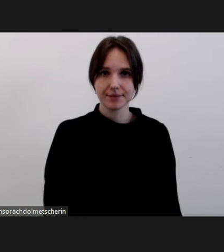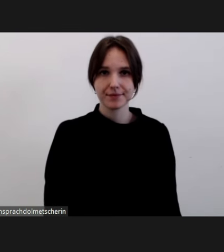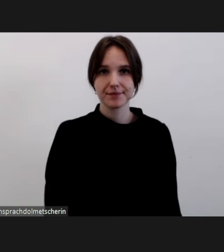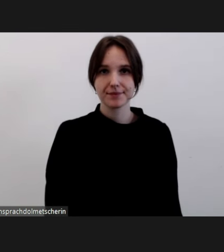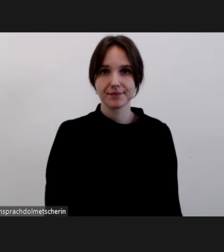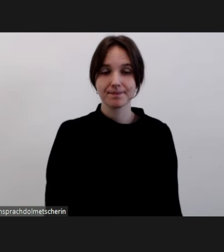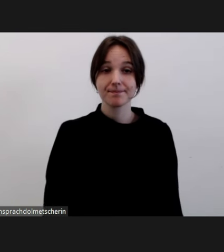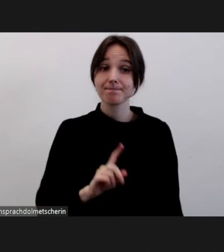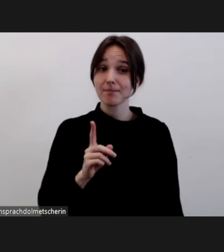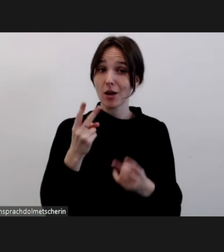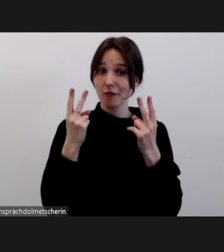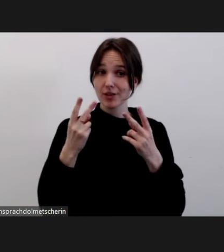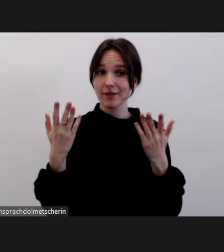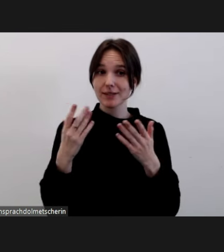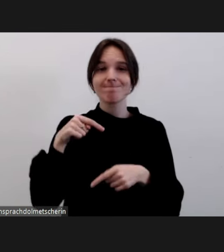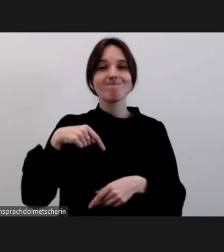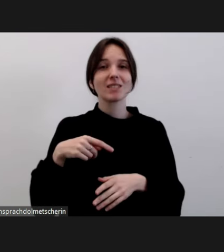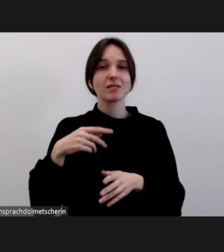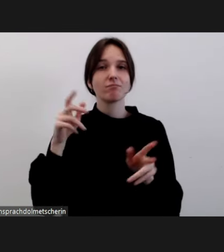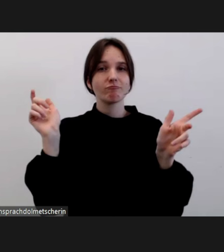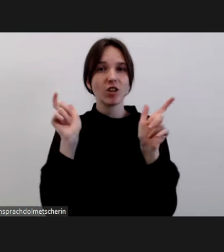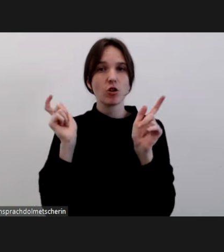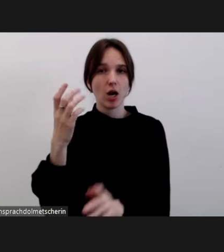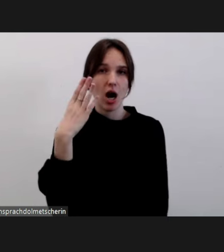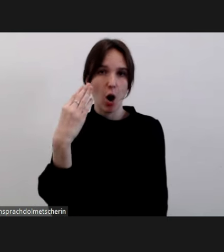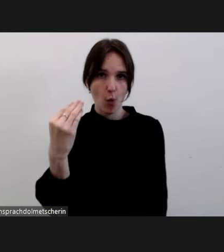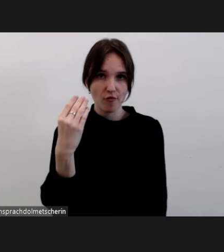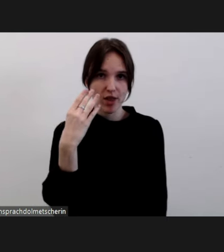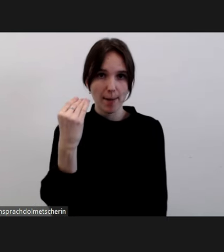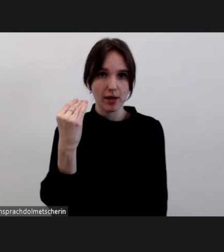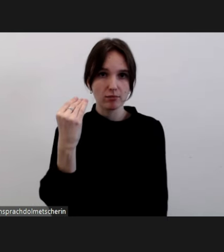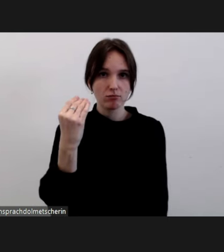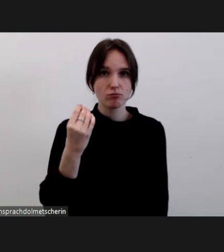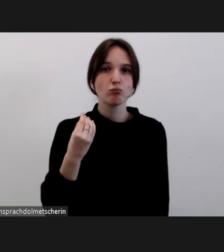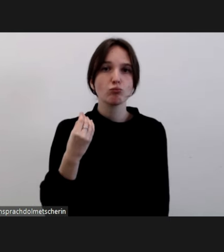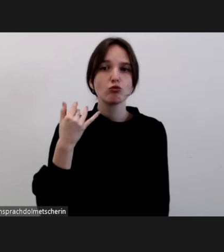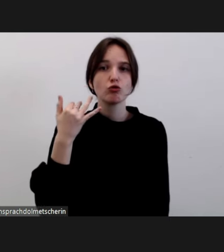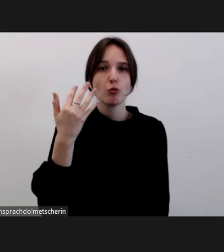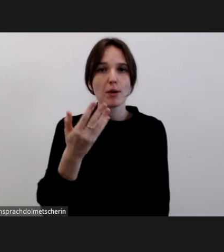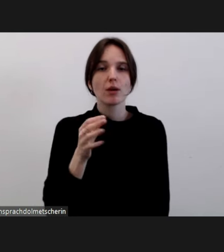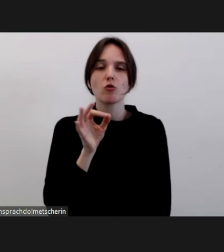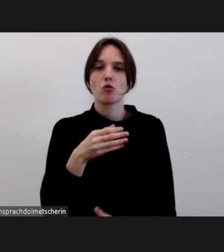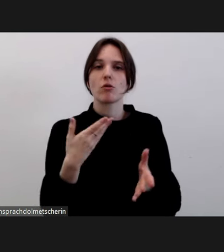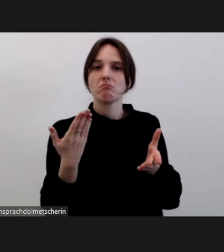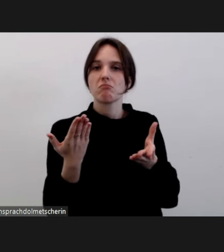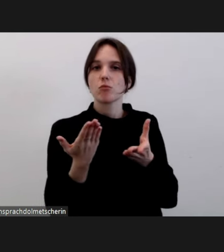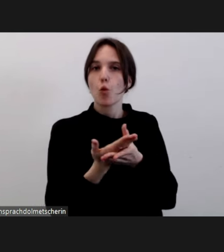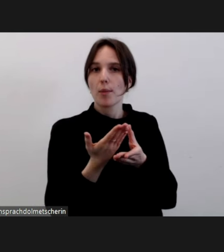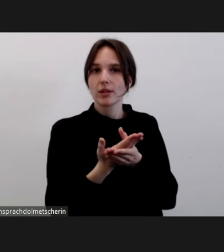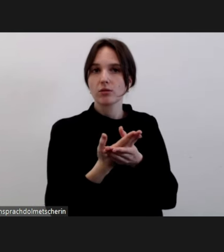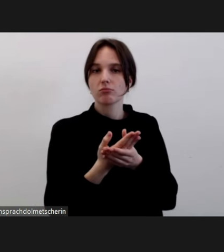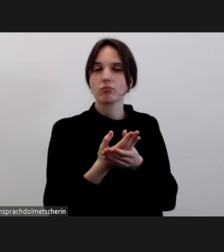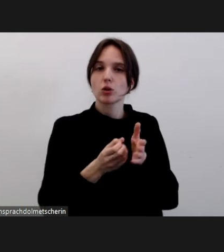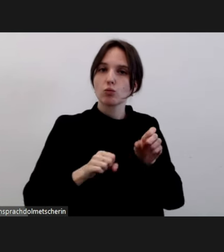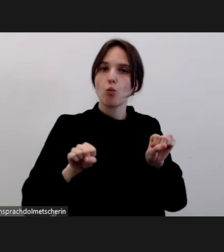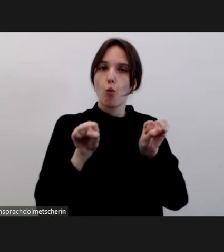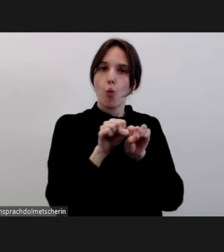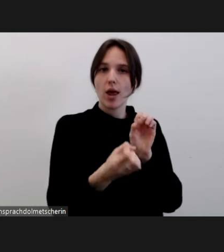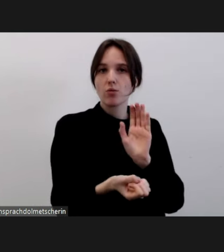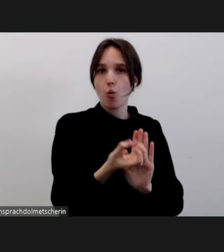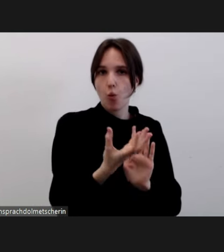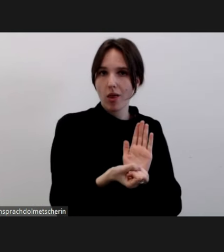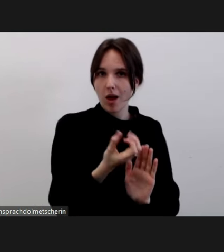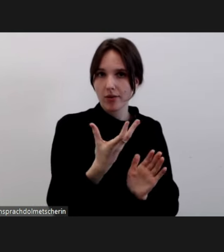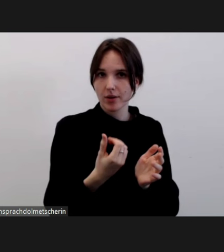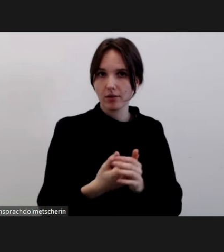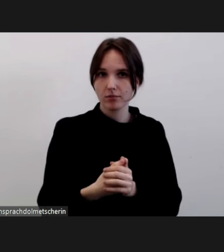diese Veranstaltung wird aufgezeichnet und im Nachgang zu Dokumentationszwecken als Video online gestellt. Mit Ihrer